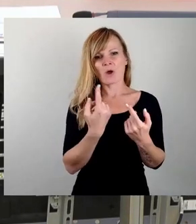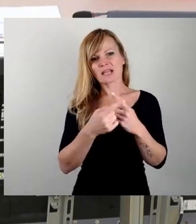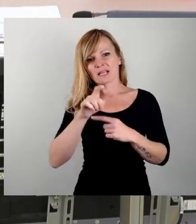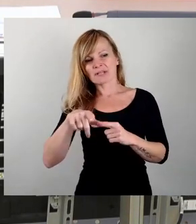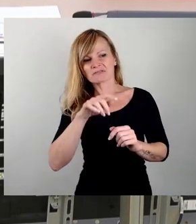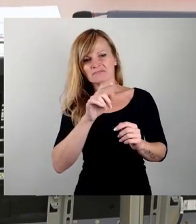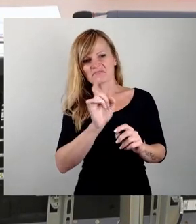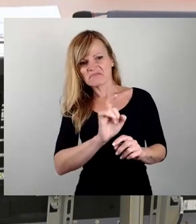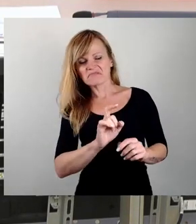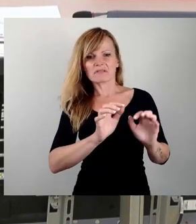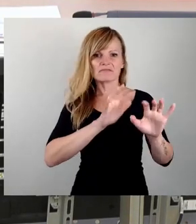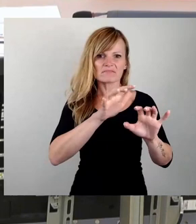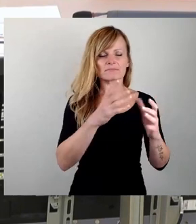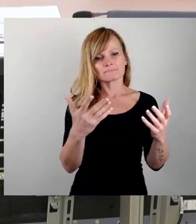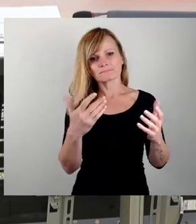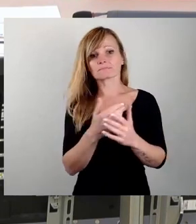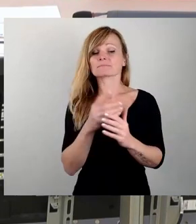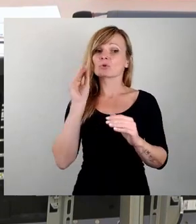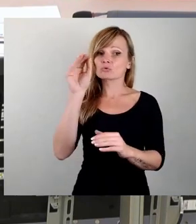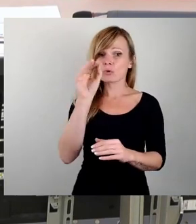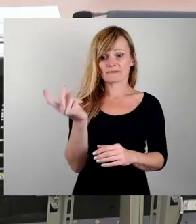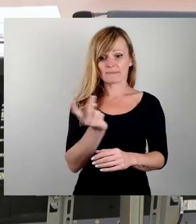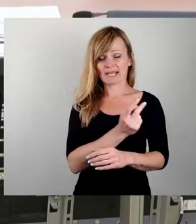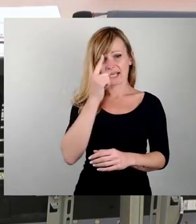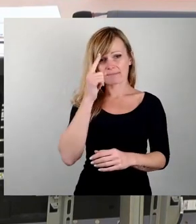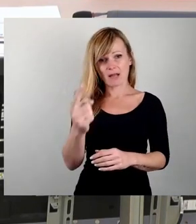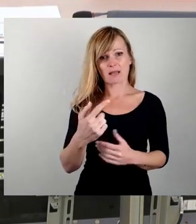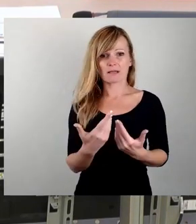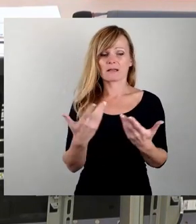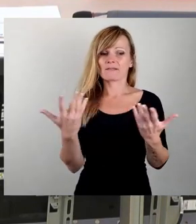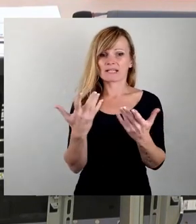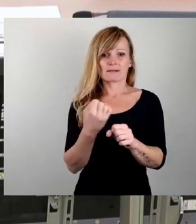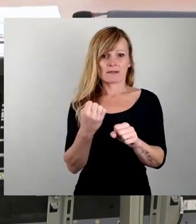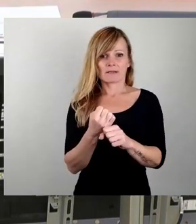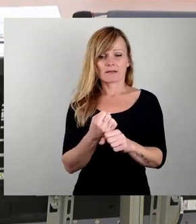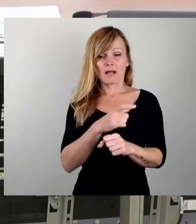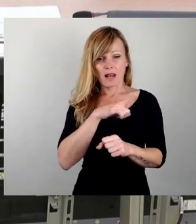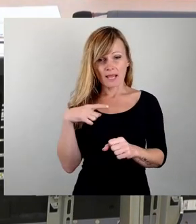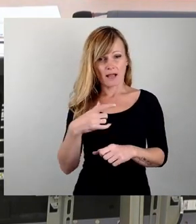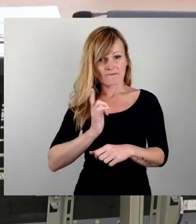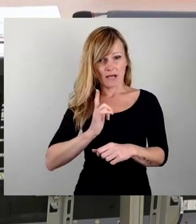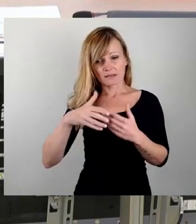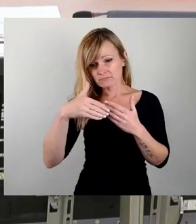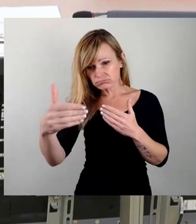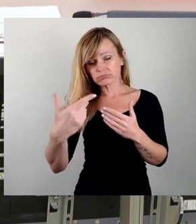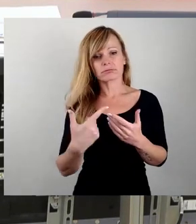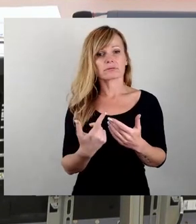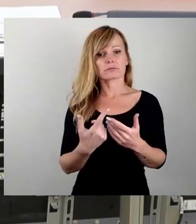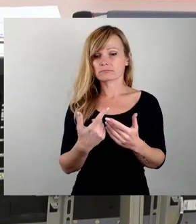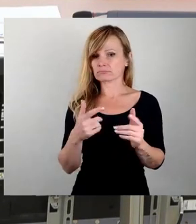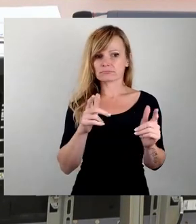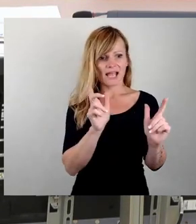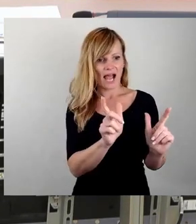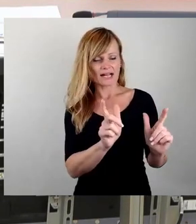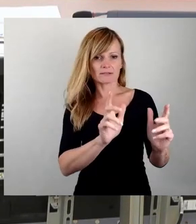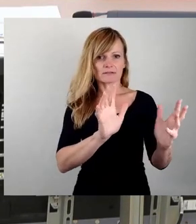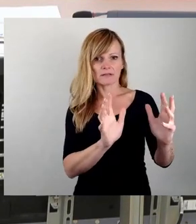dieser beiden Denkmale geht. Je länger wir warten, die Dinge anzupacken, umso schwieriger wird es, sie zu erhalten, umso schwieriger wird es auch, sie in